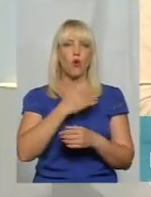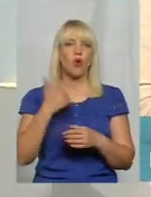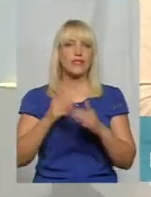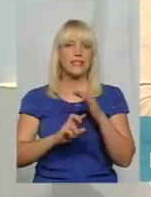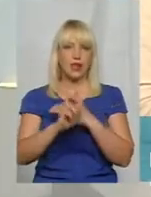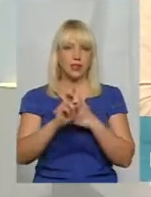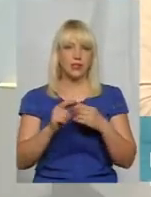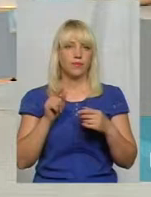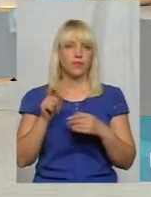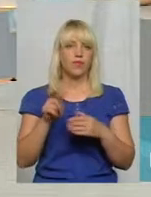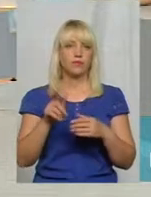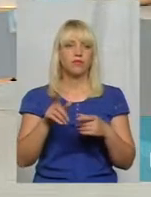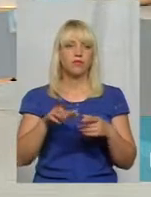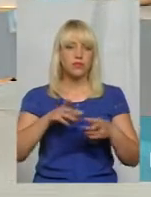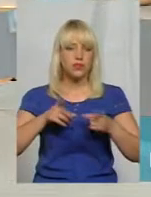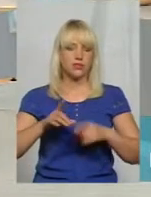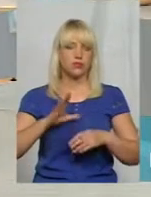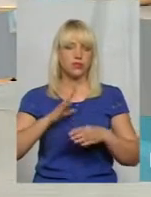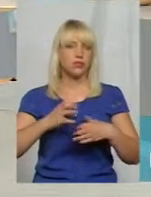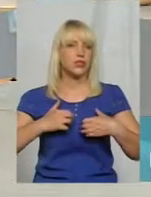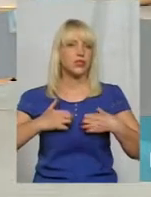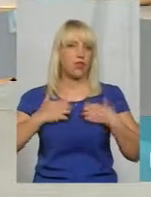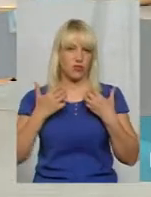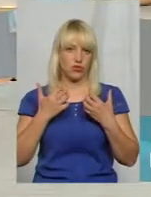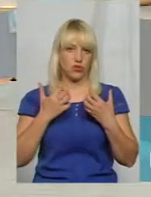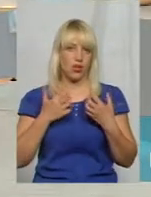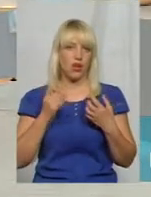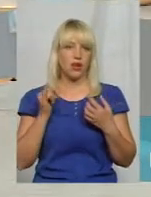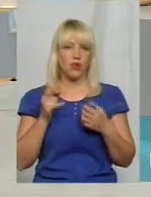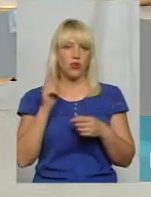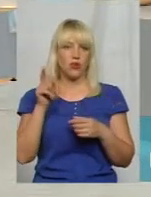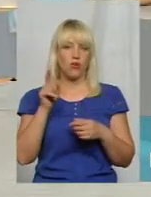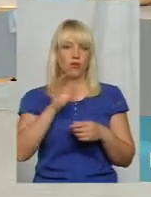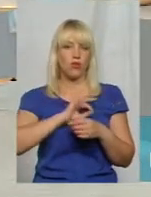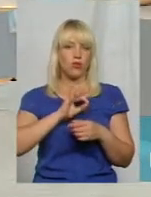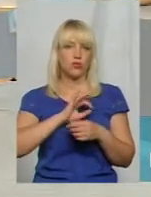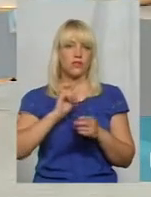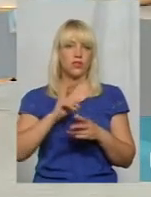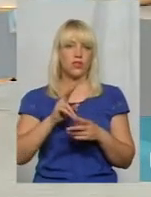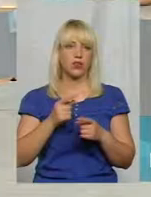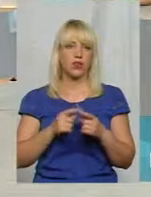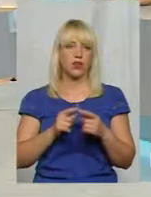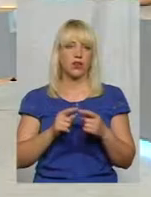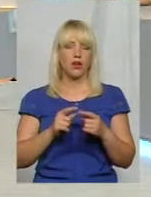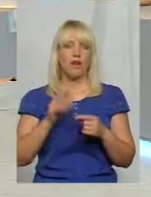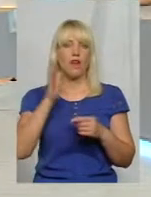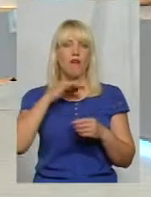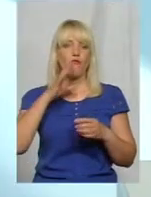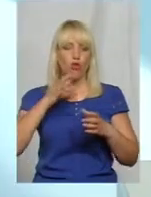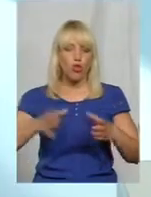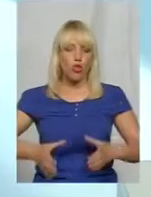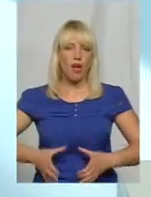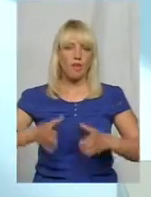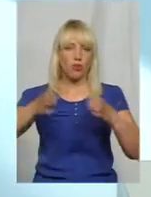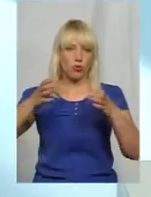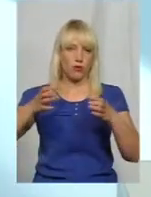дійсно було страшно, і його у свій час використовували як водонапірну башню. Вода